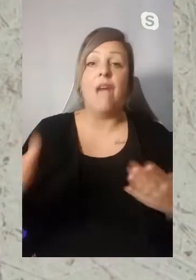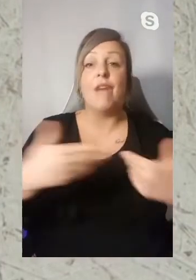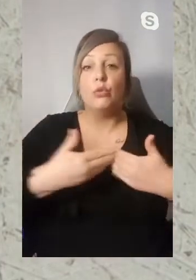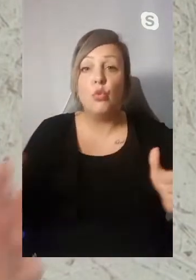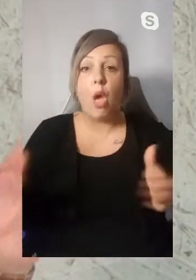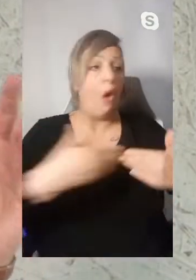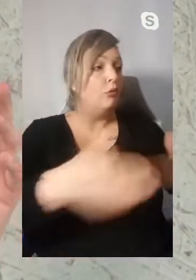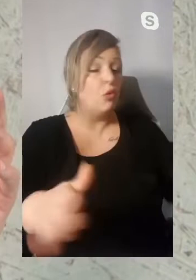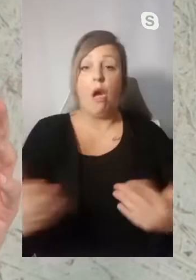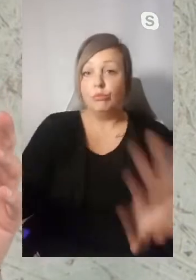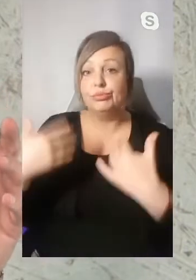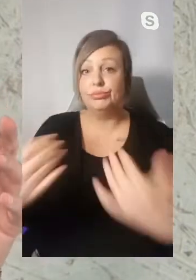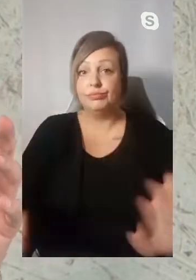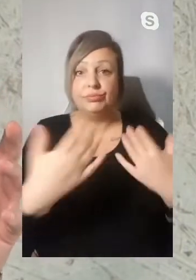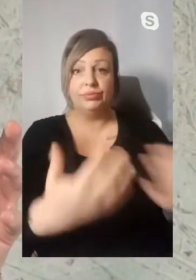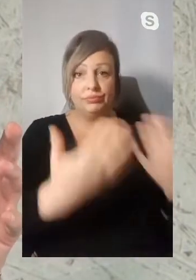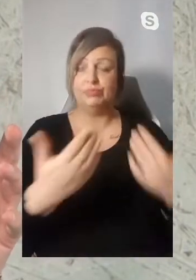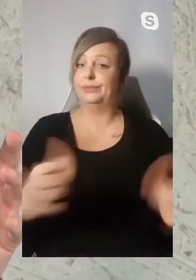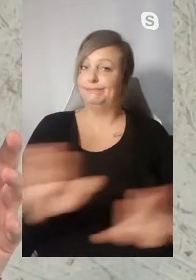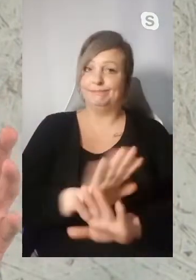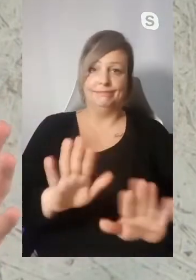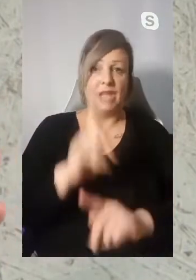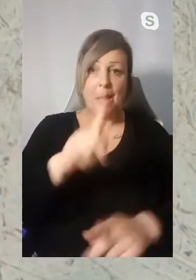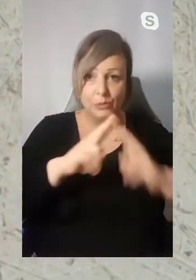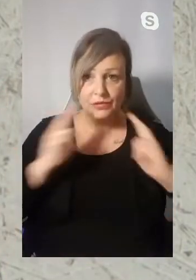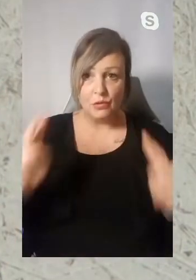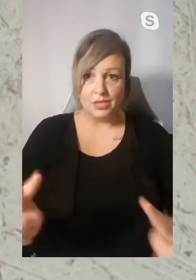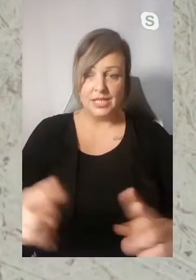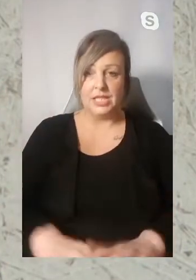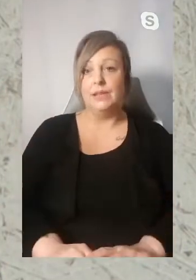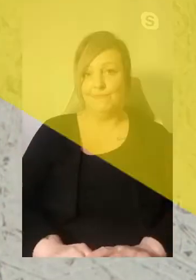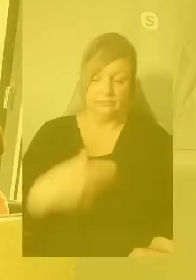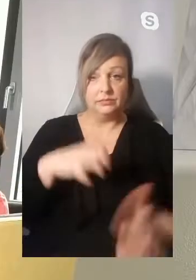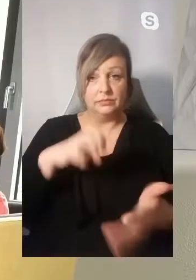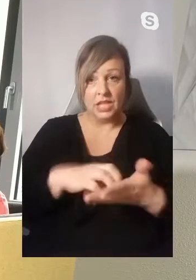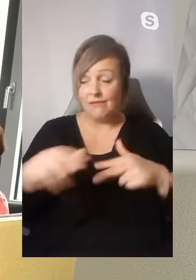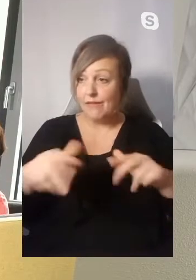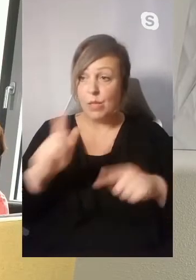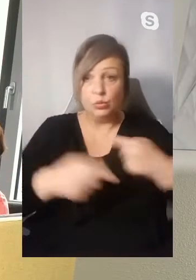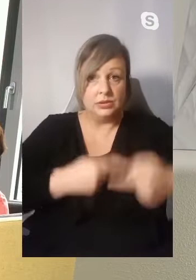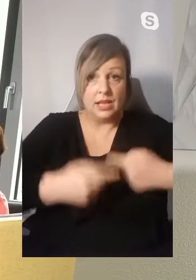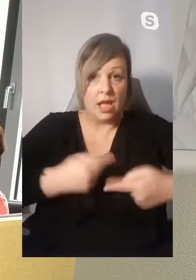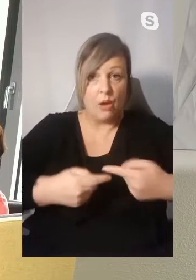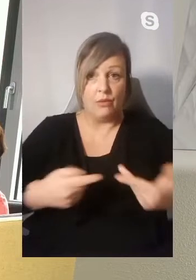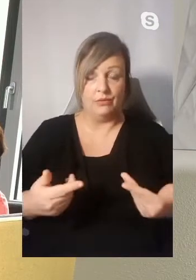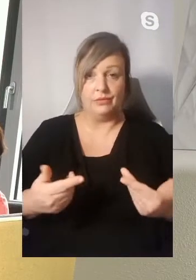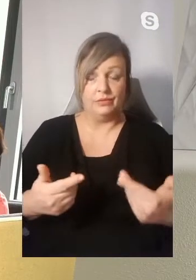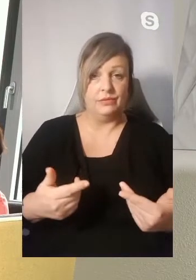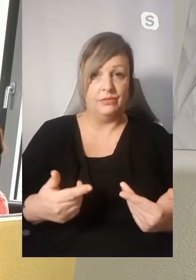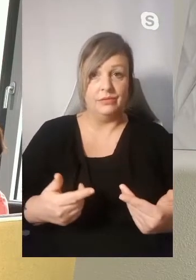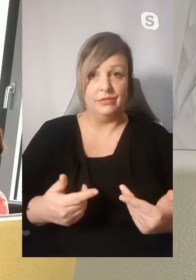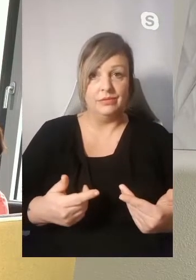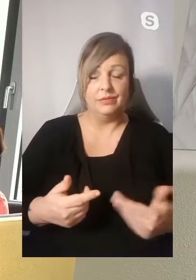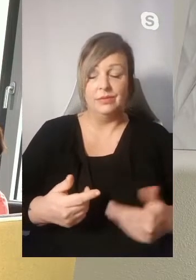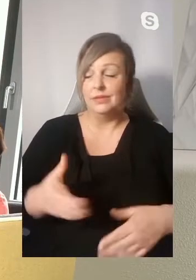wieder alle Türen überall aufmachen, sondern wir müssen da sehr, sehr vorsichtig sein. Eine Stadtverwaltung muss funktionieren. Ich glaube, in dieser